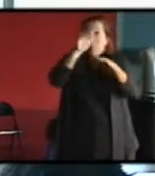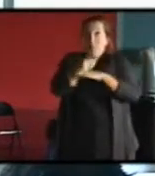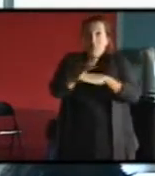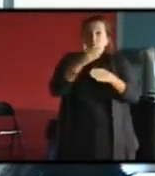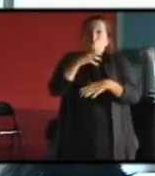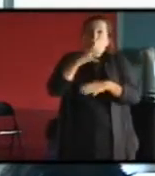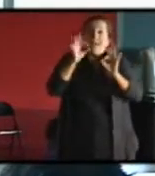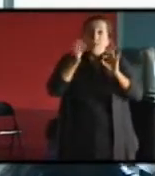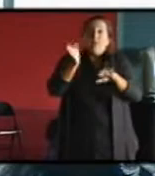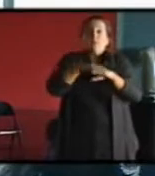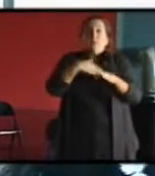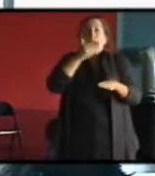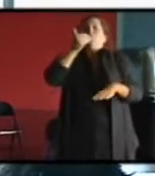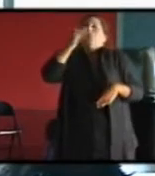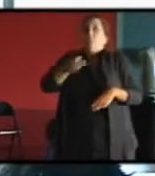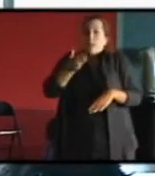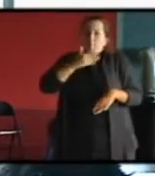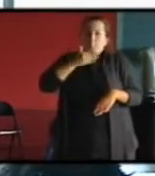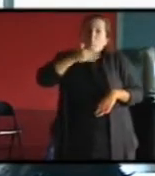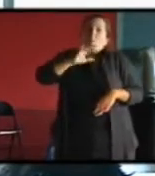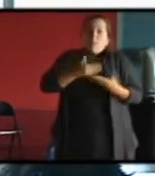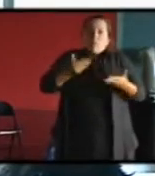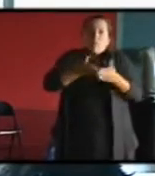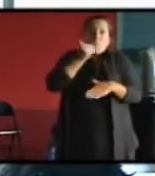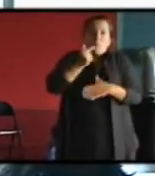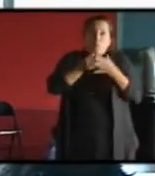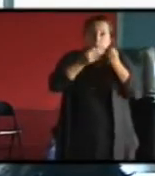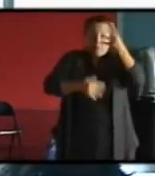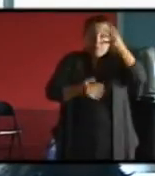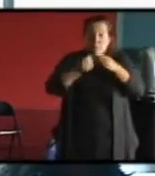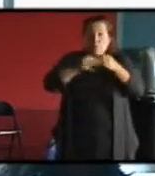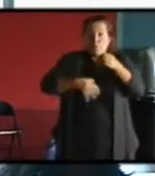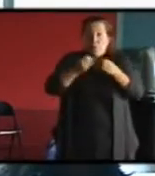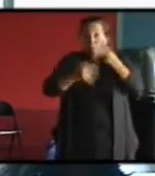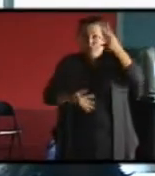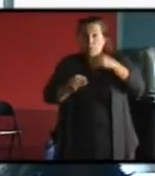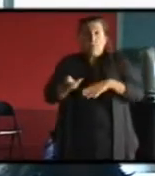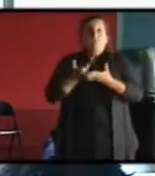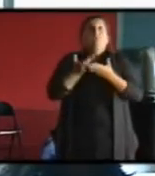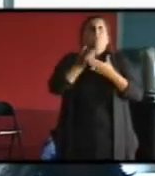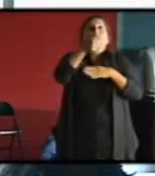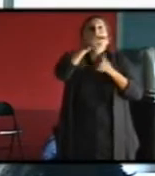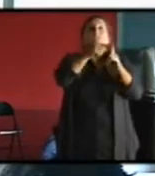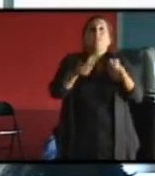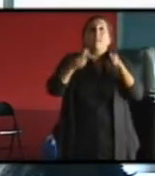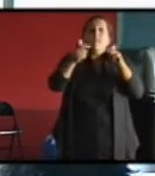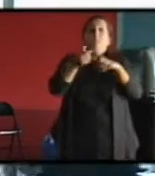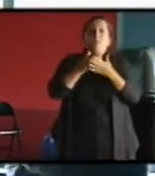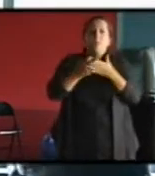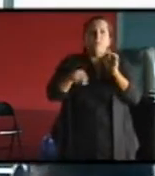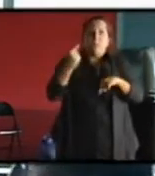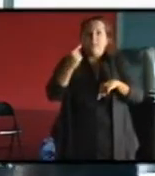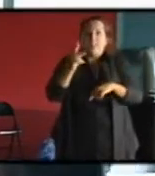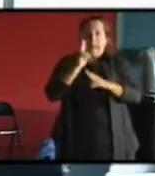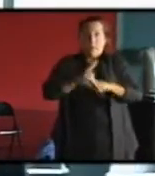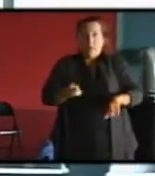la thermique. Donc on voit qu'on est là sur un panel de solutions très différents et puis des remplacements avec des bâtiments assez radicaux.